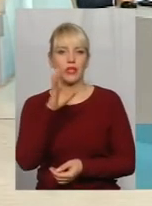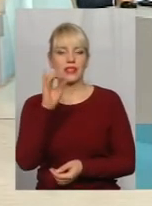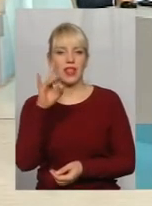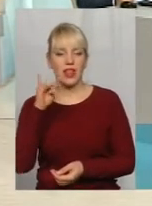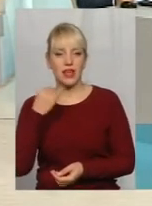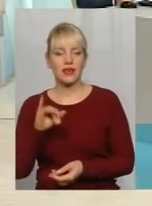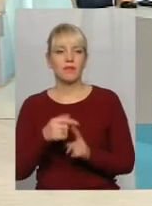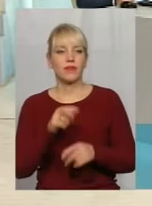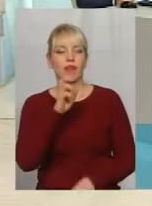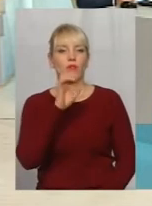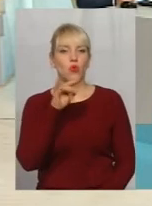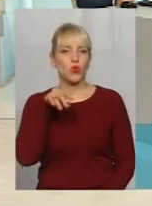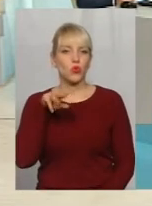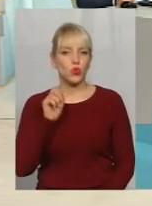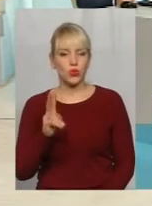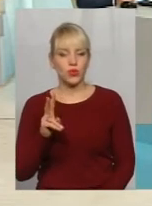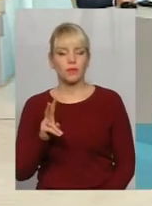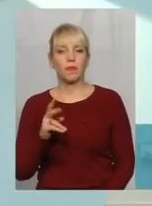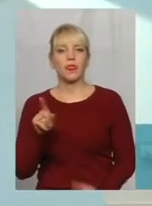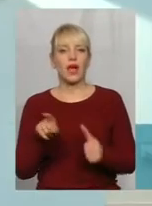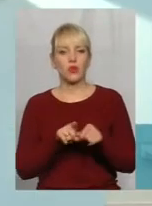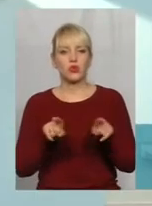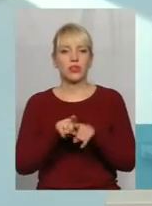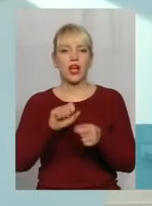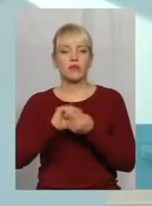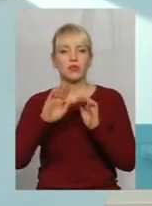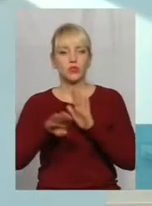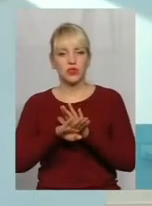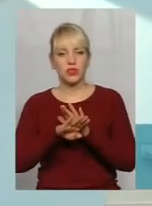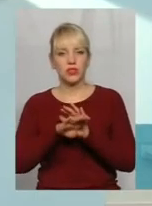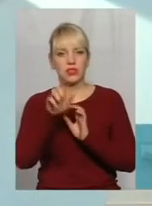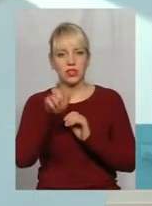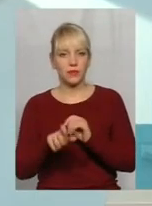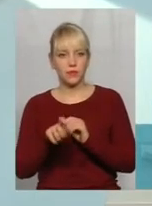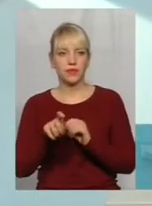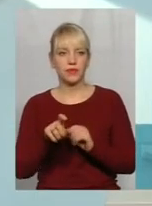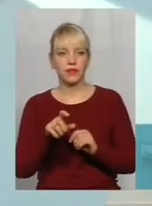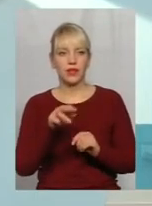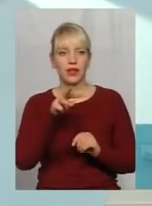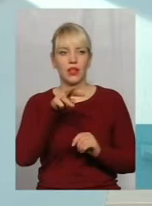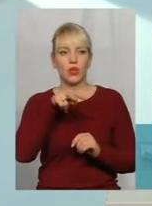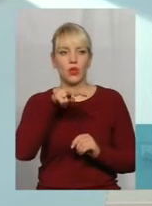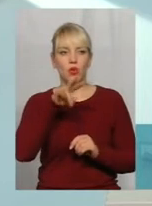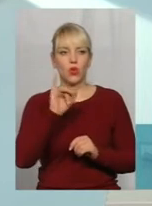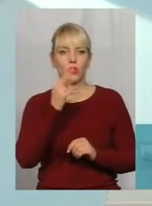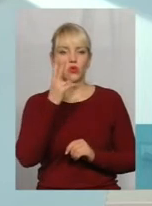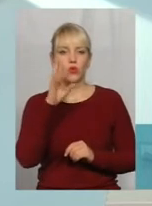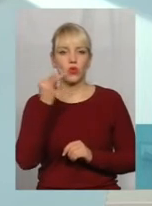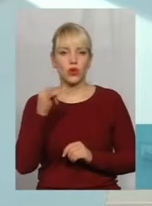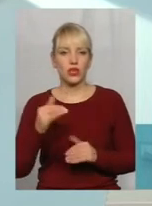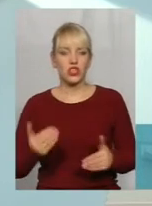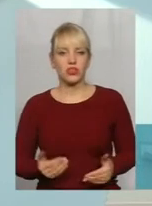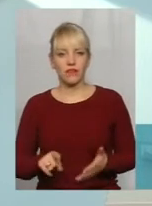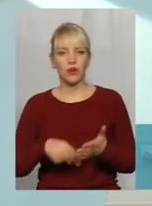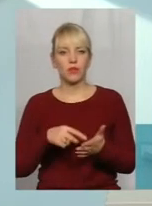назвали, ще в нас такий був, він уродженець Кам'янця Подійського, його зараз прізвище Мирослав Рудський, живе в місті